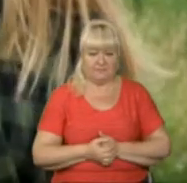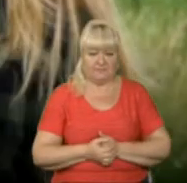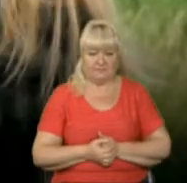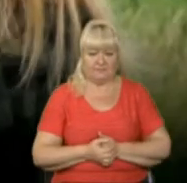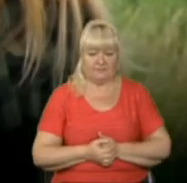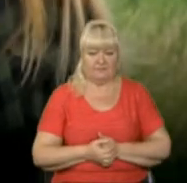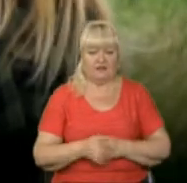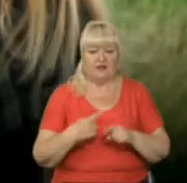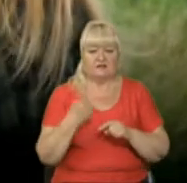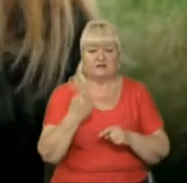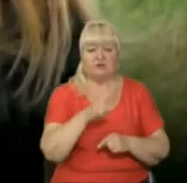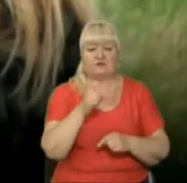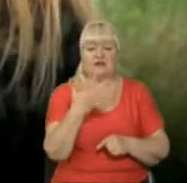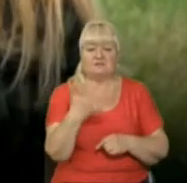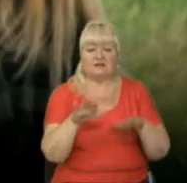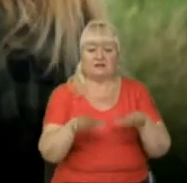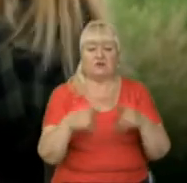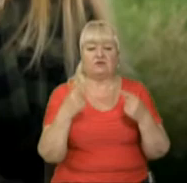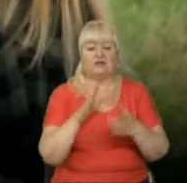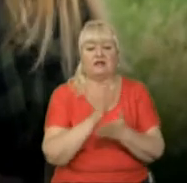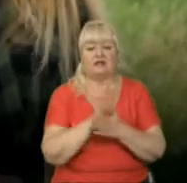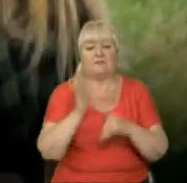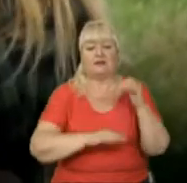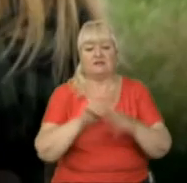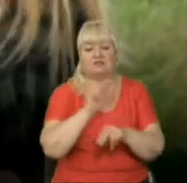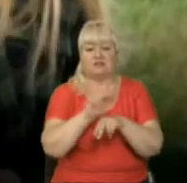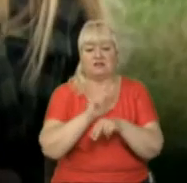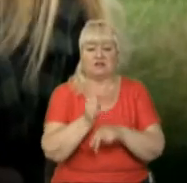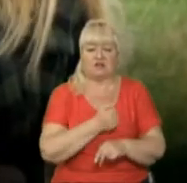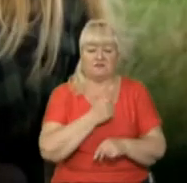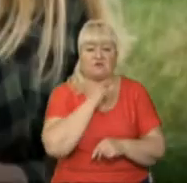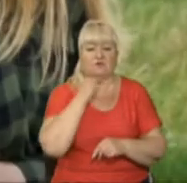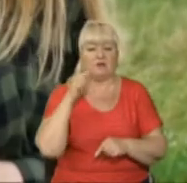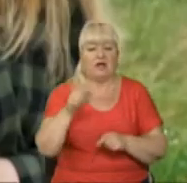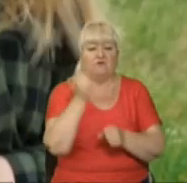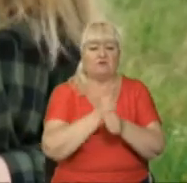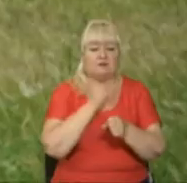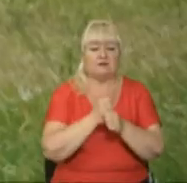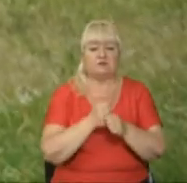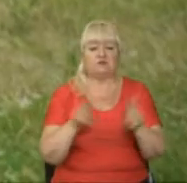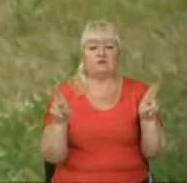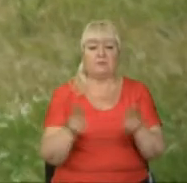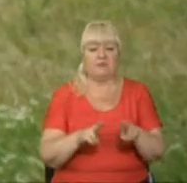Це одна з п'яти локацій, де відбувається практичне навчання військових капеланів. Тут вони відпрацьовують правила наступу.